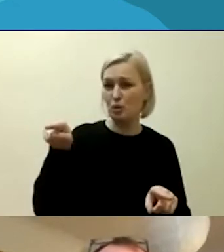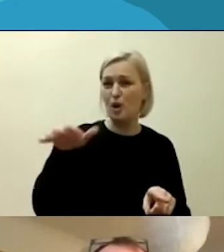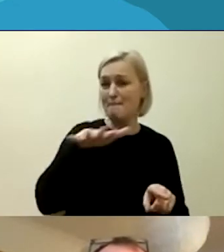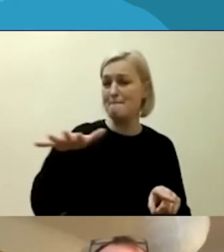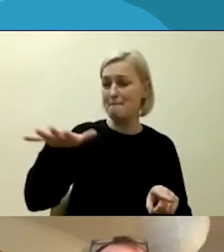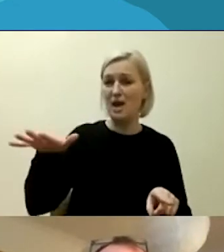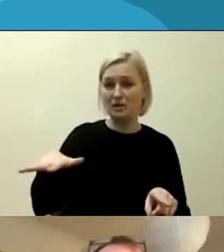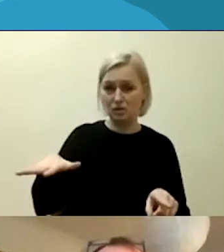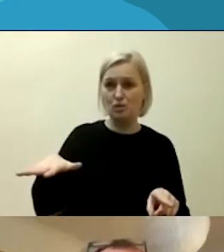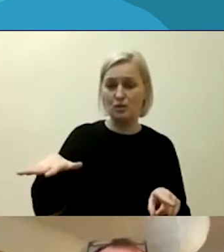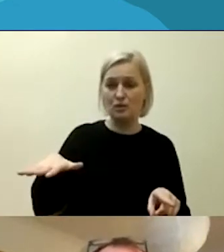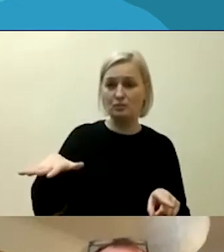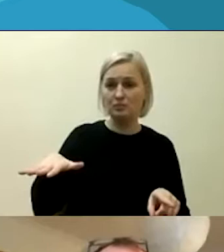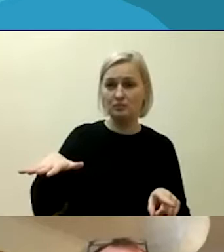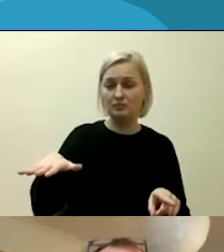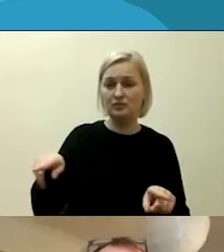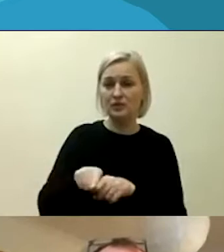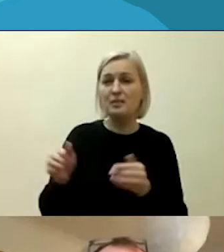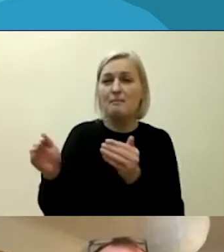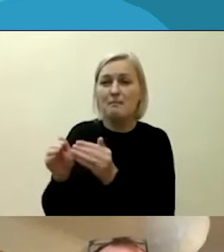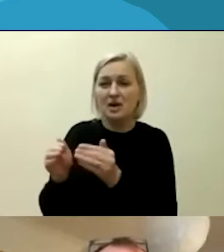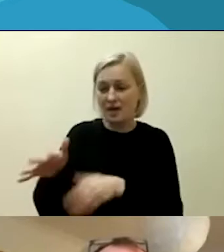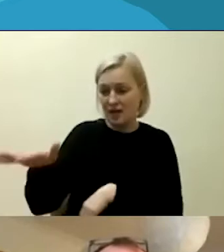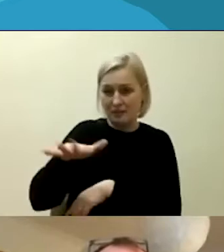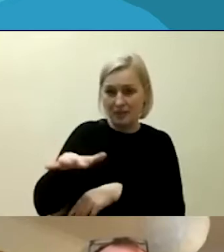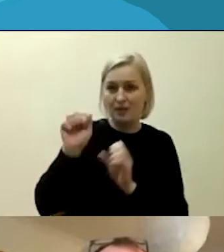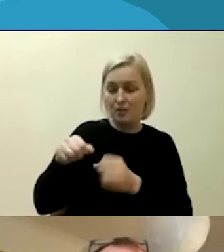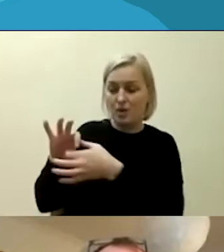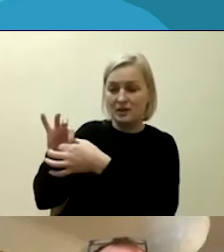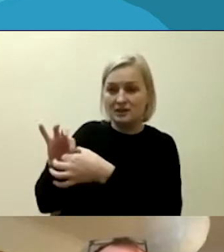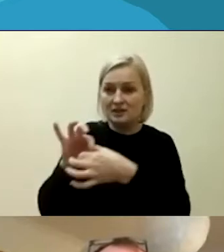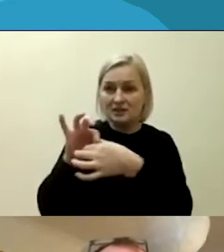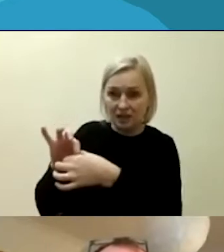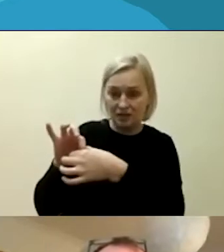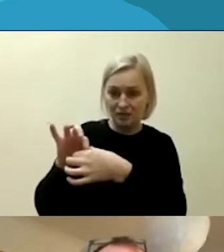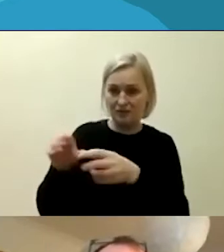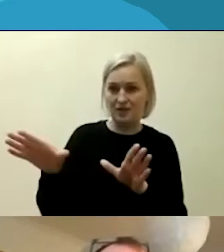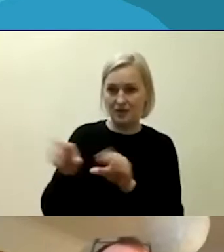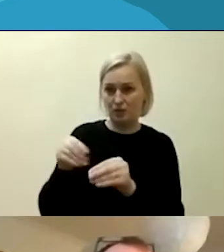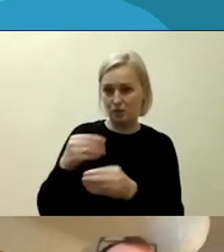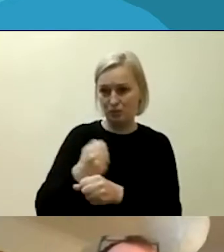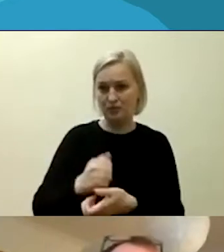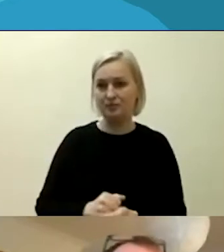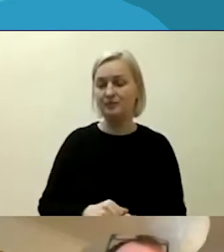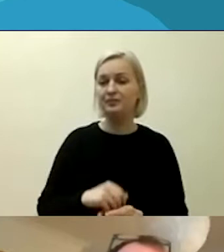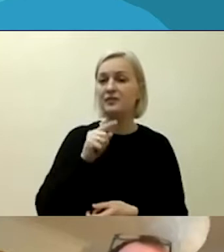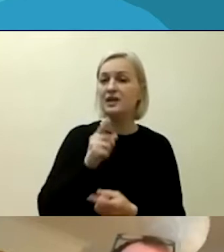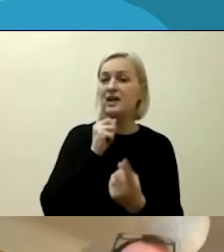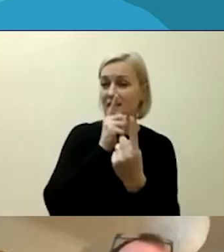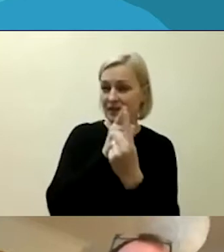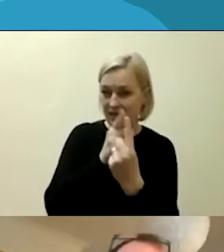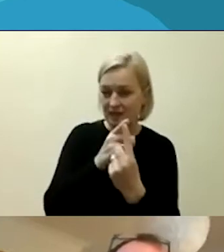taptitų, sakykime, mažesnių bendruomenių sąjungininkais. Manome, kad visi mūsų šitie tikslai buvo